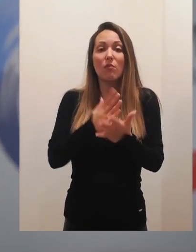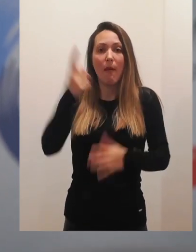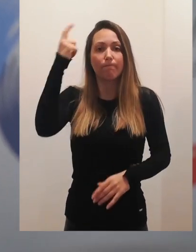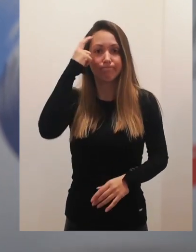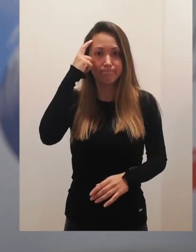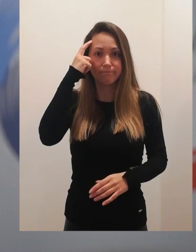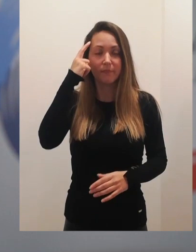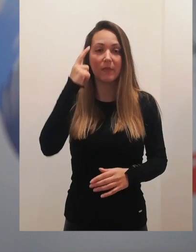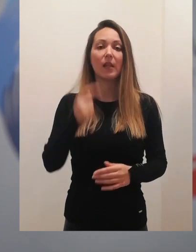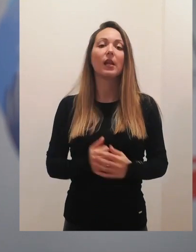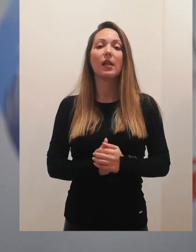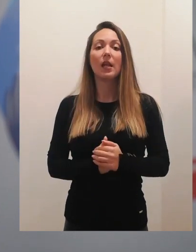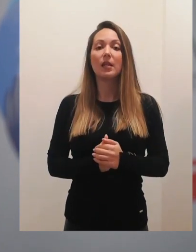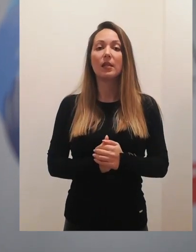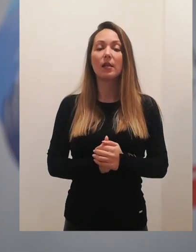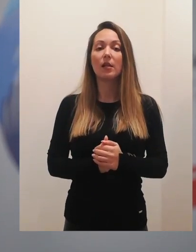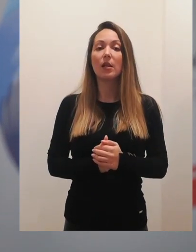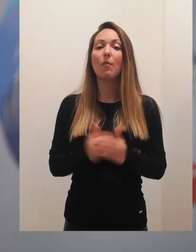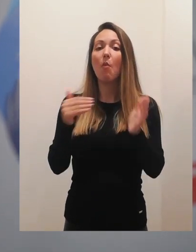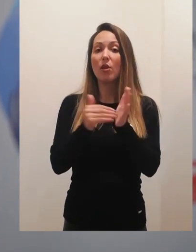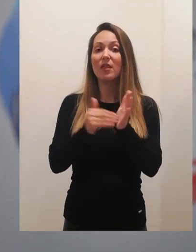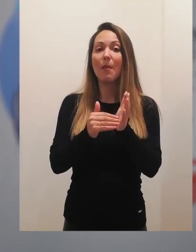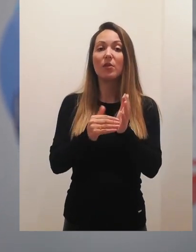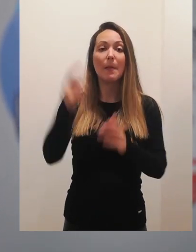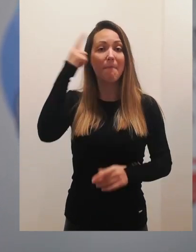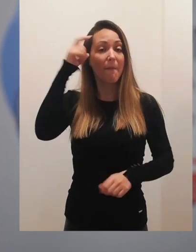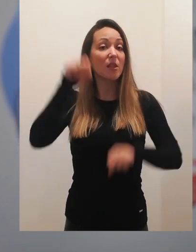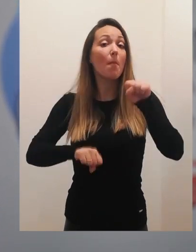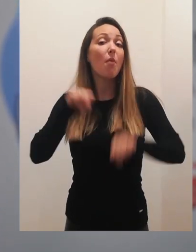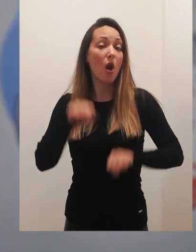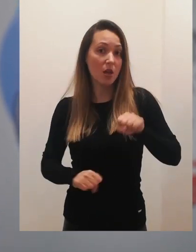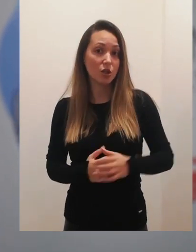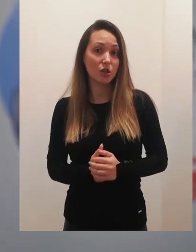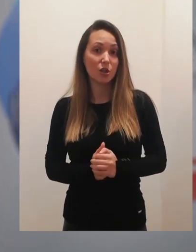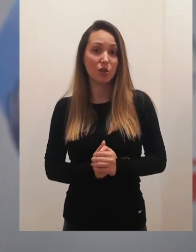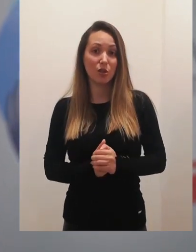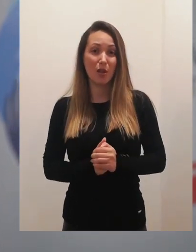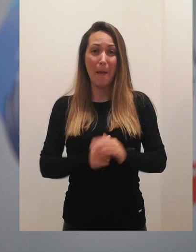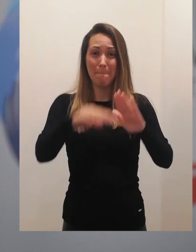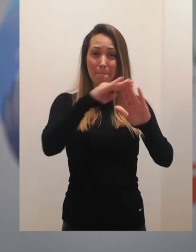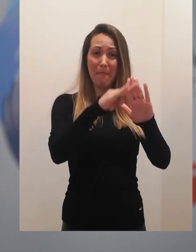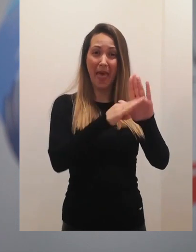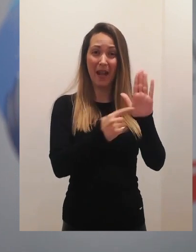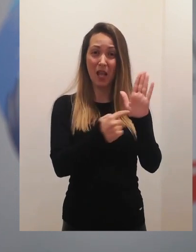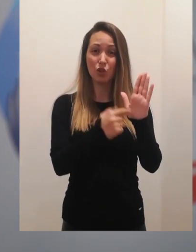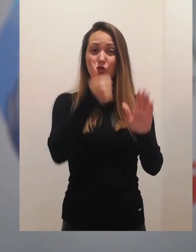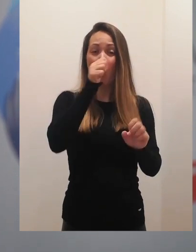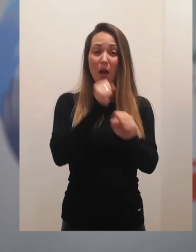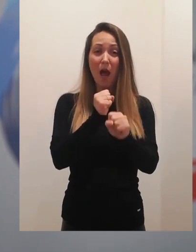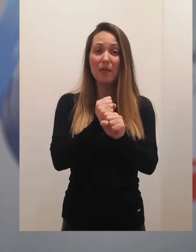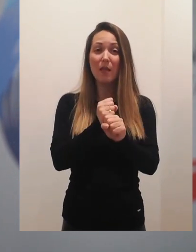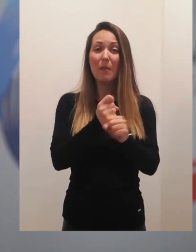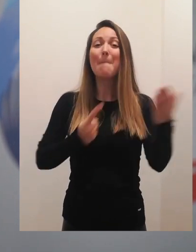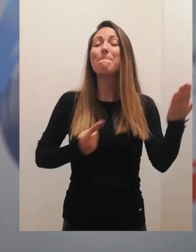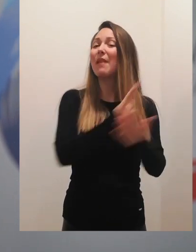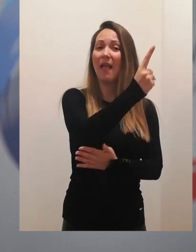racionalan, da ga usmerimo tako da se racionalno ponašamo. Neko će reći da je i ovo, sve što radimo da je to